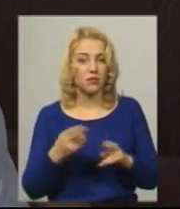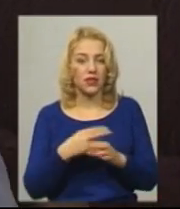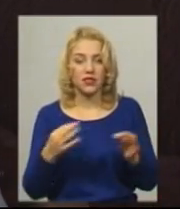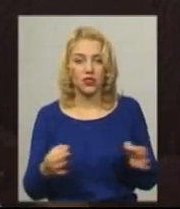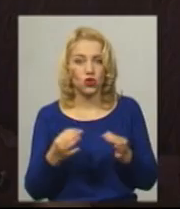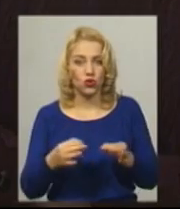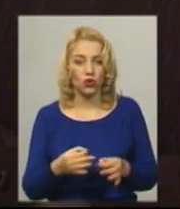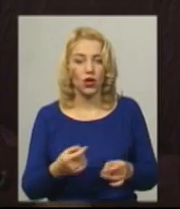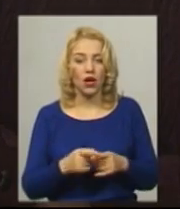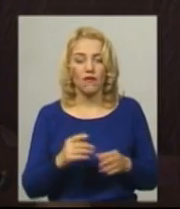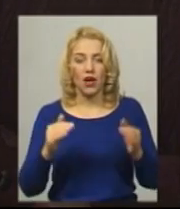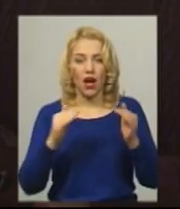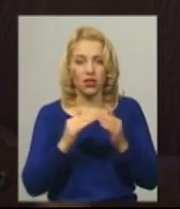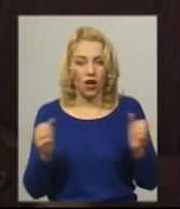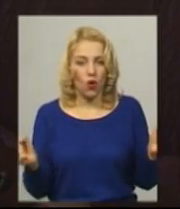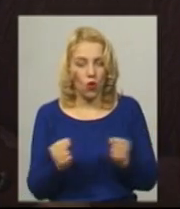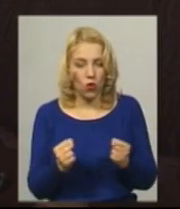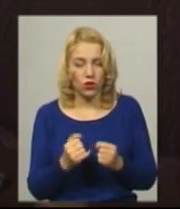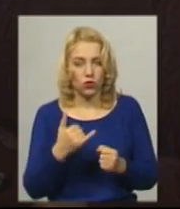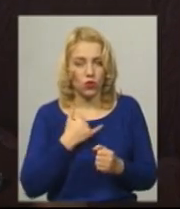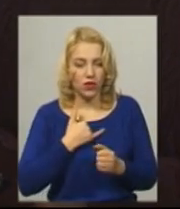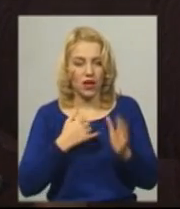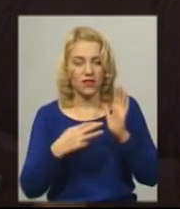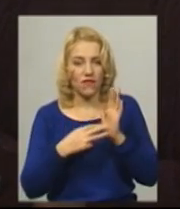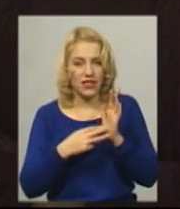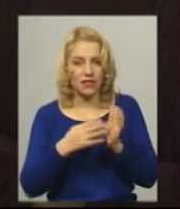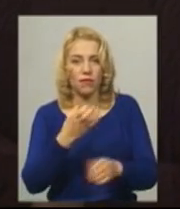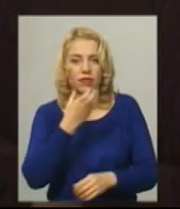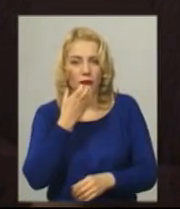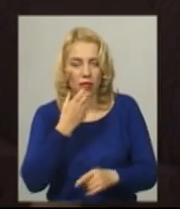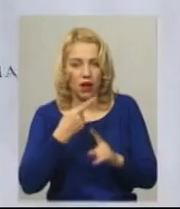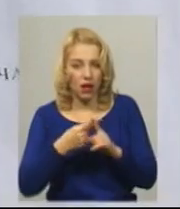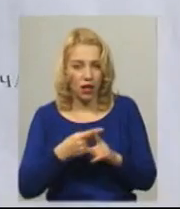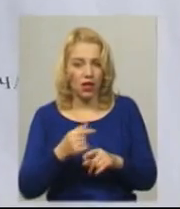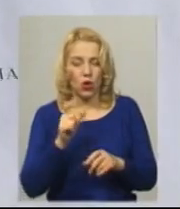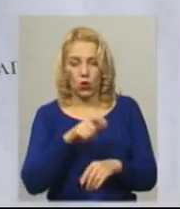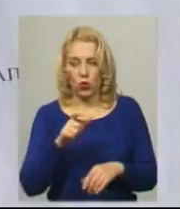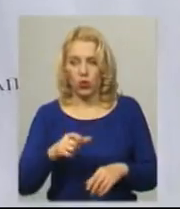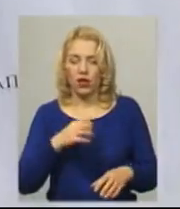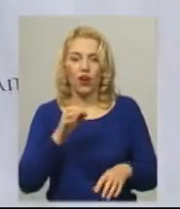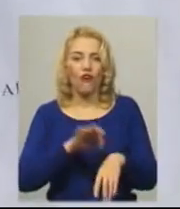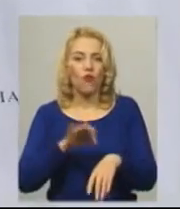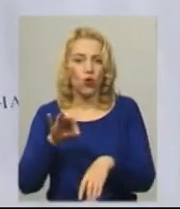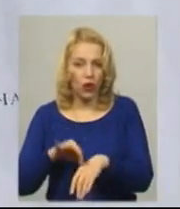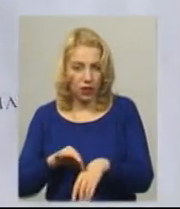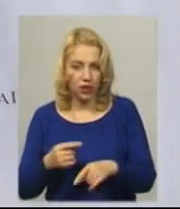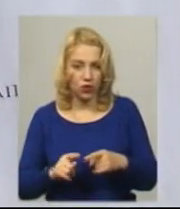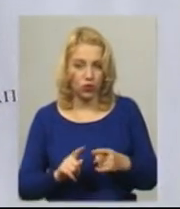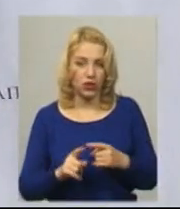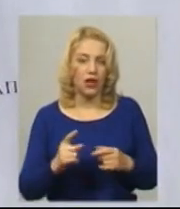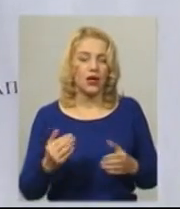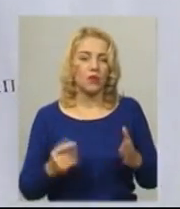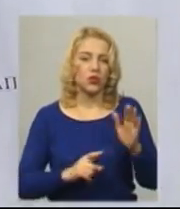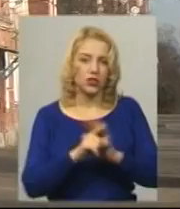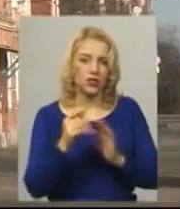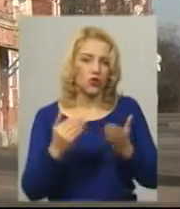холодна, 8 градусів у нас тепла, діти хворіють, люди хворіють. З 1 липня в дію вступили нові державно